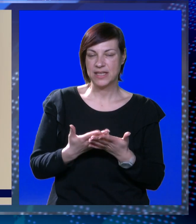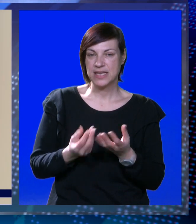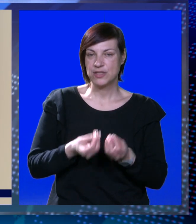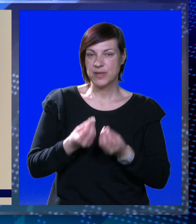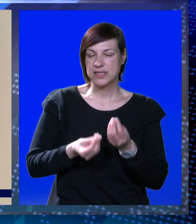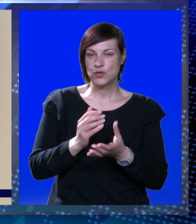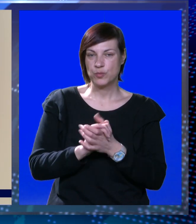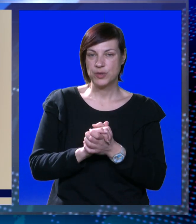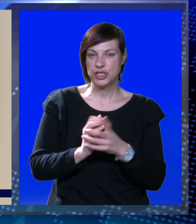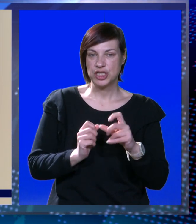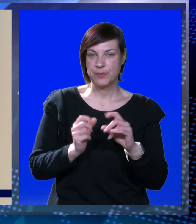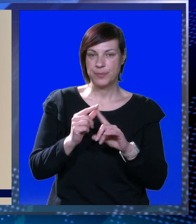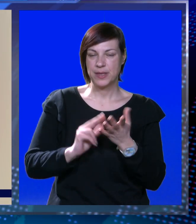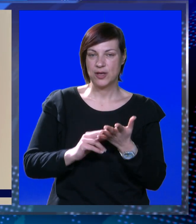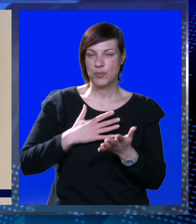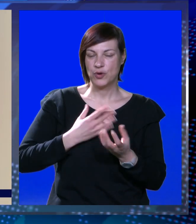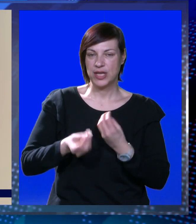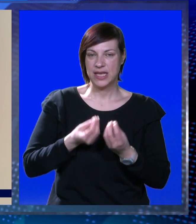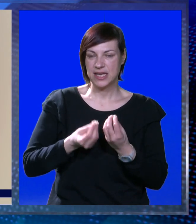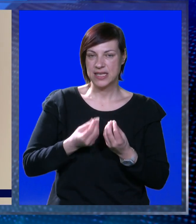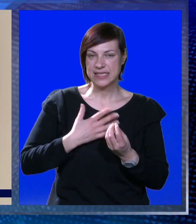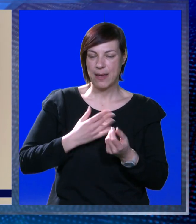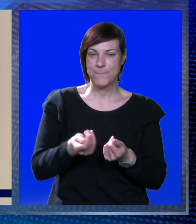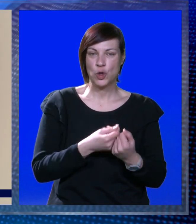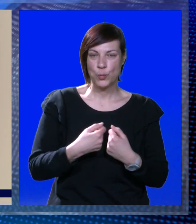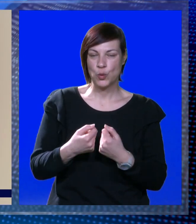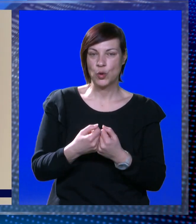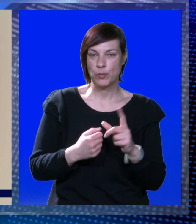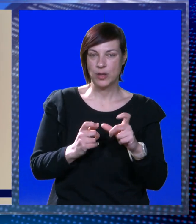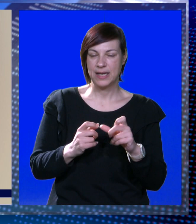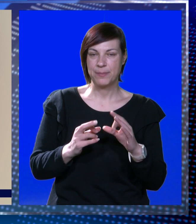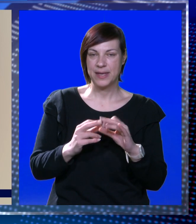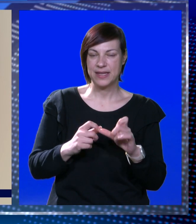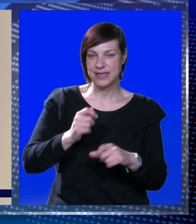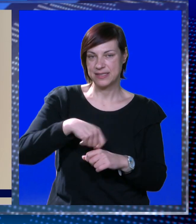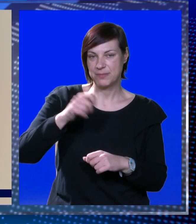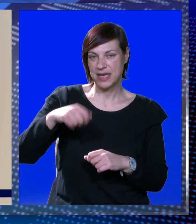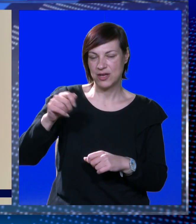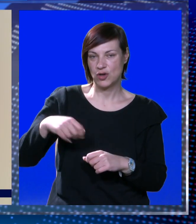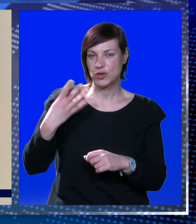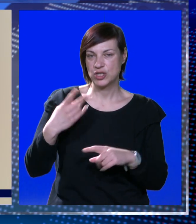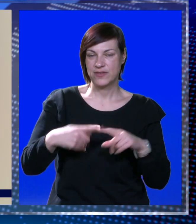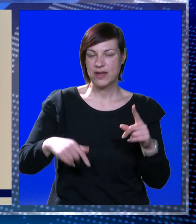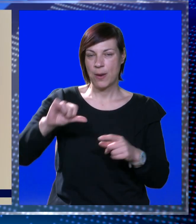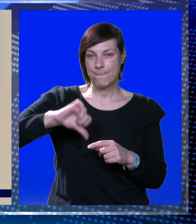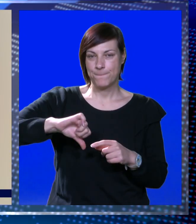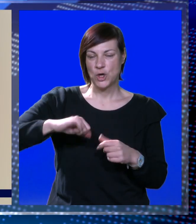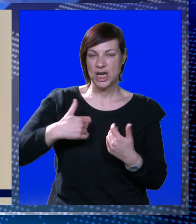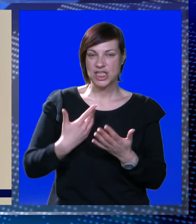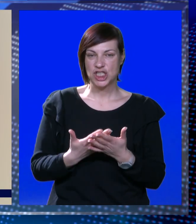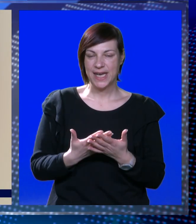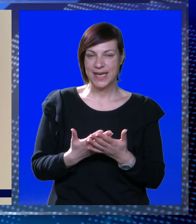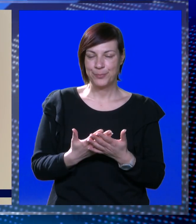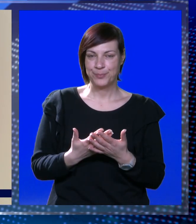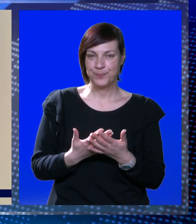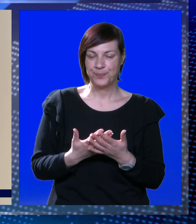gdje sam nastupao s kolegom Filipom Čipinom, koji igra sa mnom u klubu Libertas Marin Coloru, te smo u četvrtfinalu poraženi